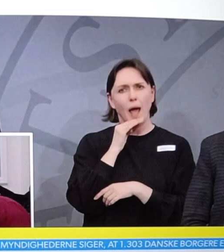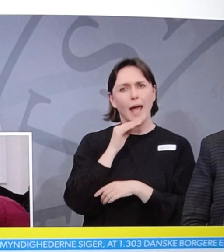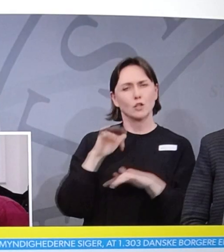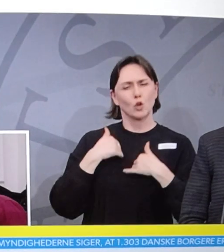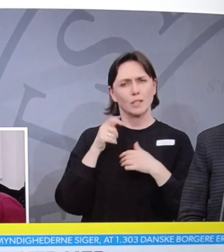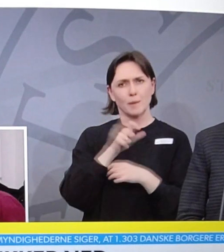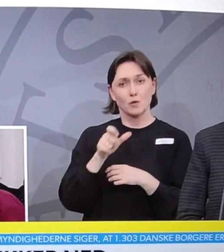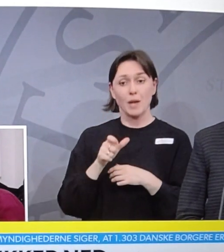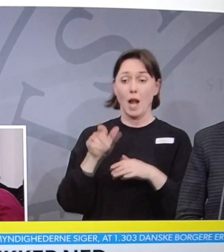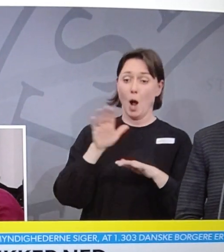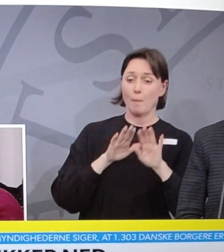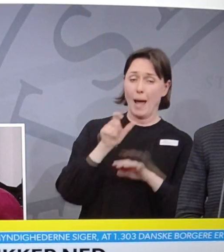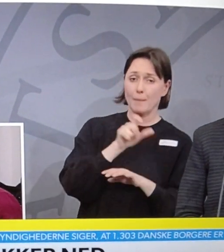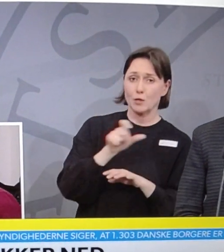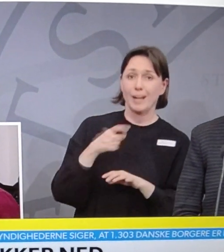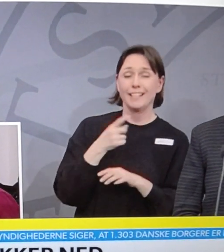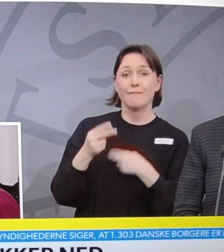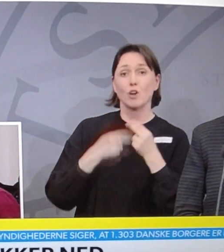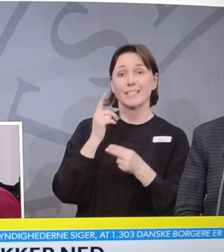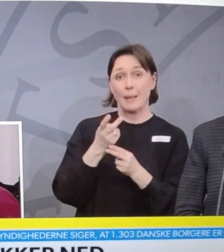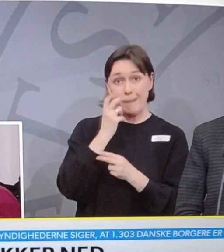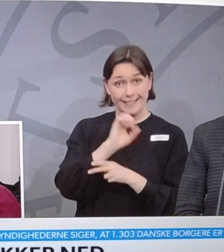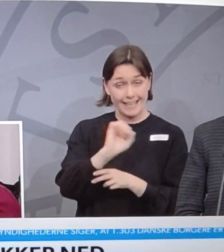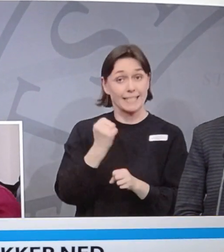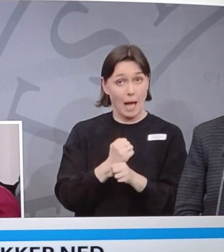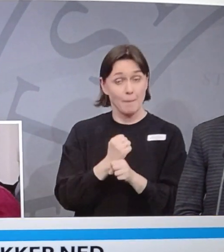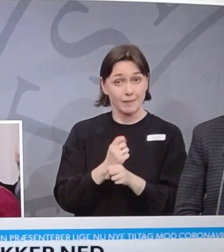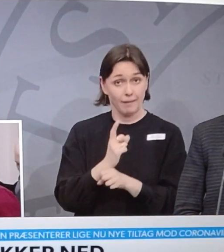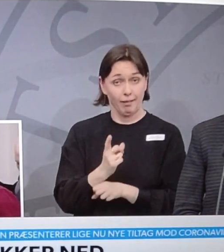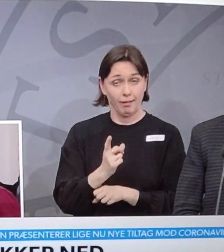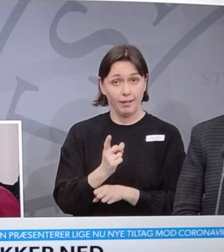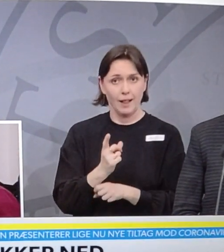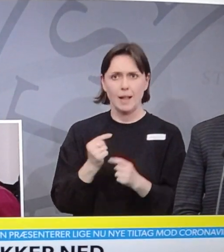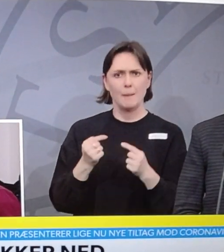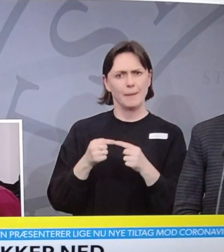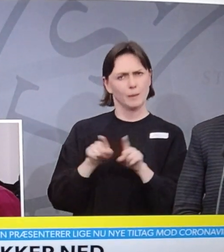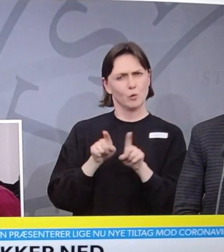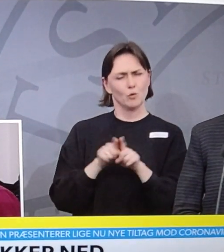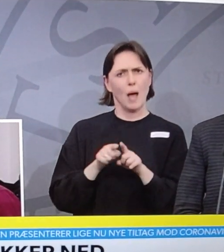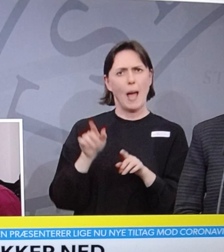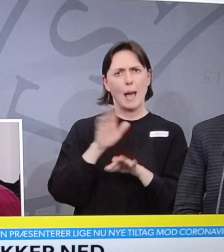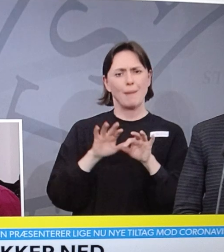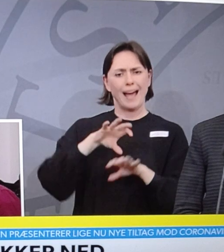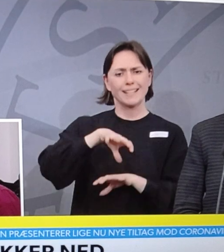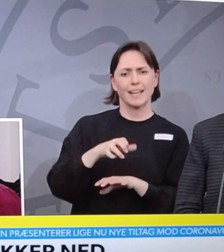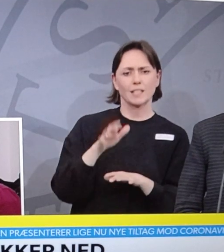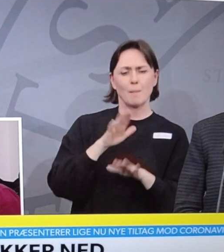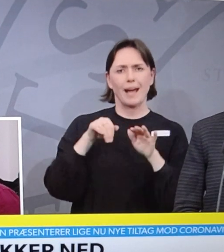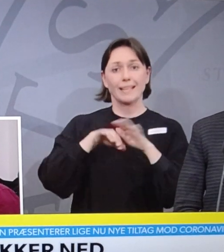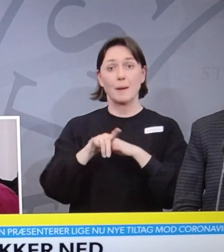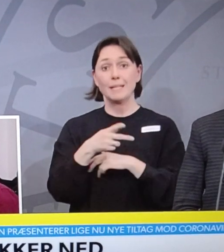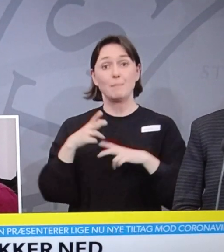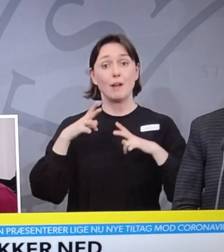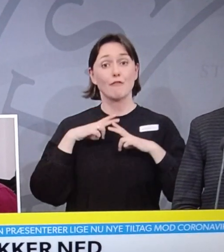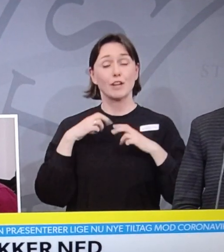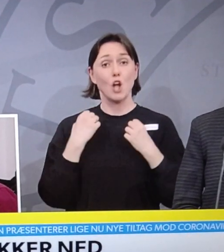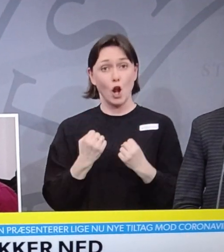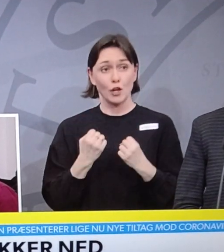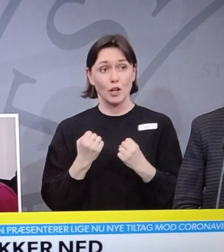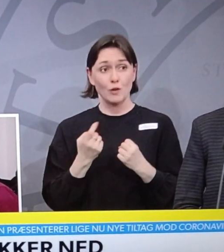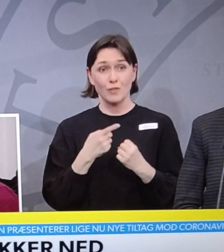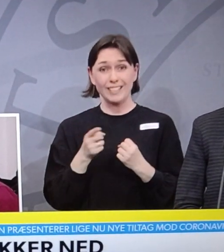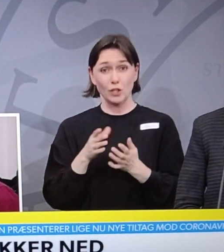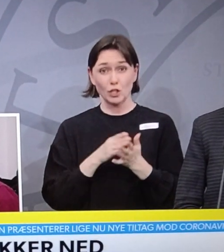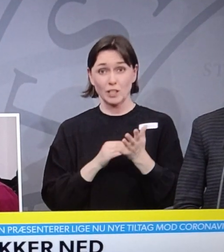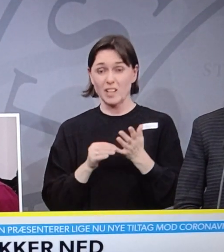frejepersonale skal fortsat passe deres arbejde. Betyder det, at sådan noget som plejesektoren, plejehjem og så videre bliver friholdt for konsekvenser? Og